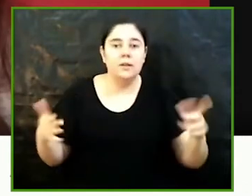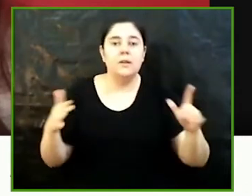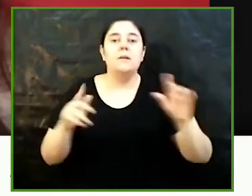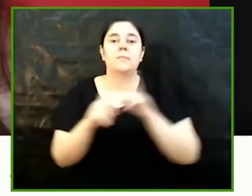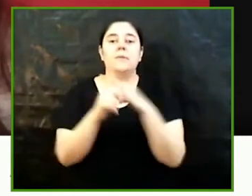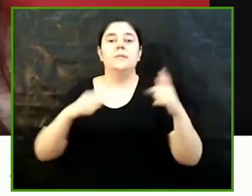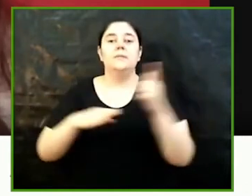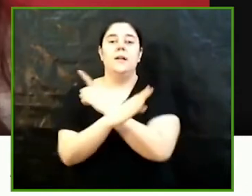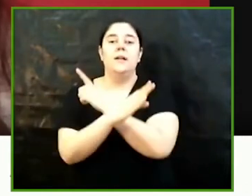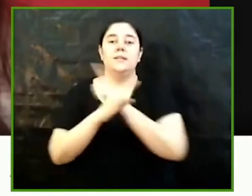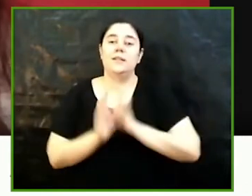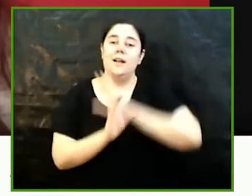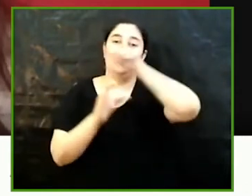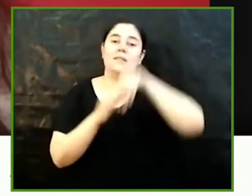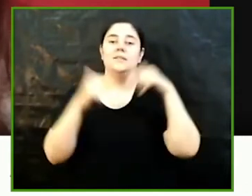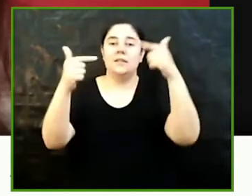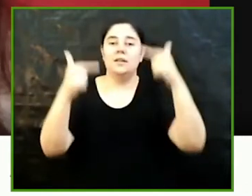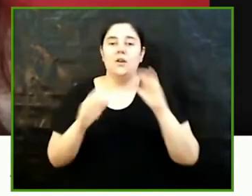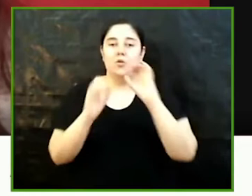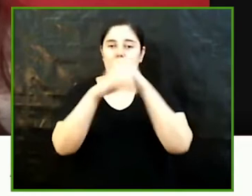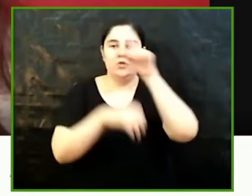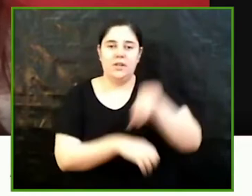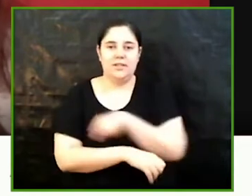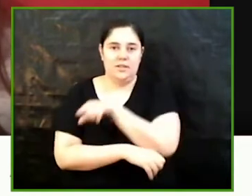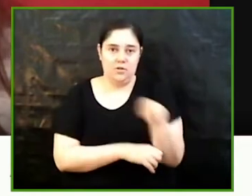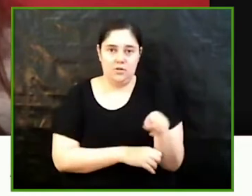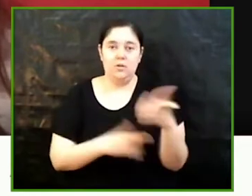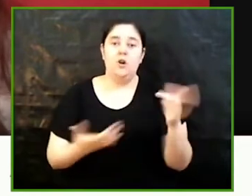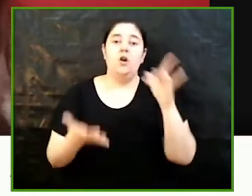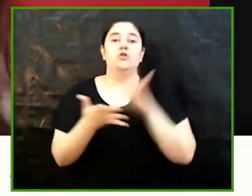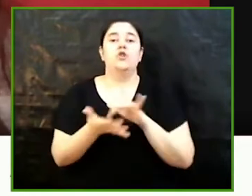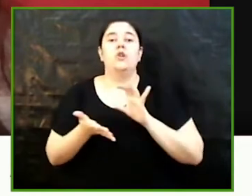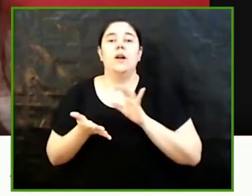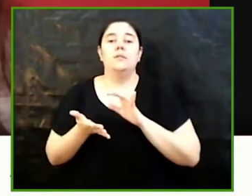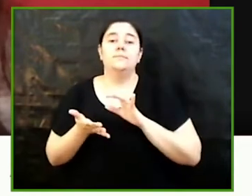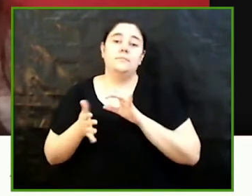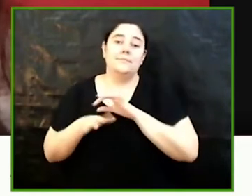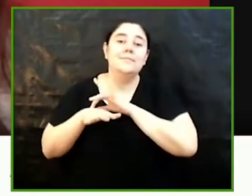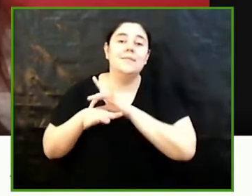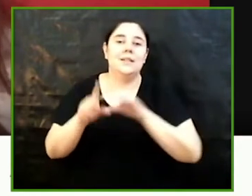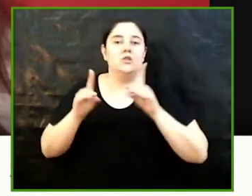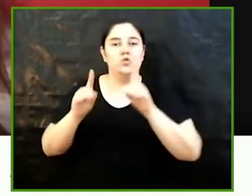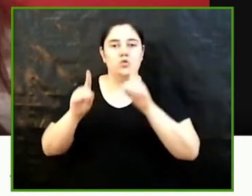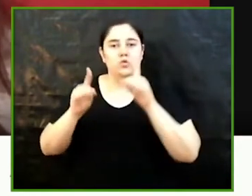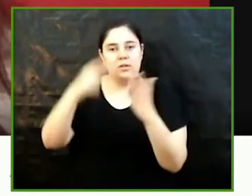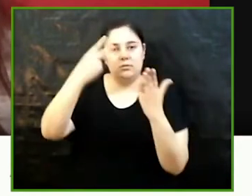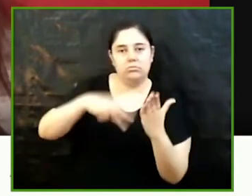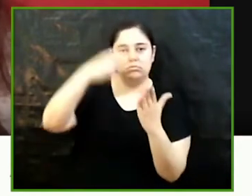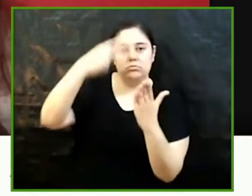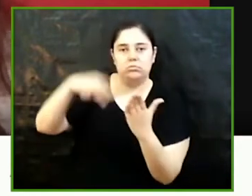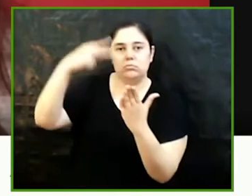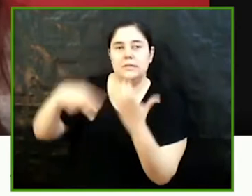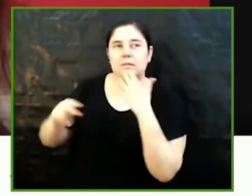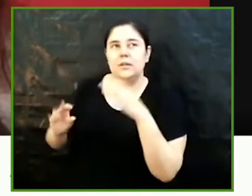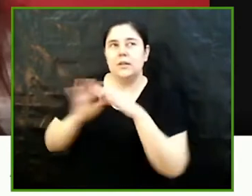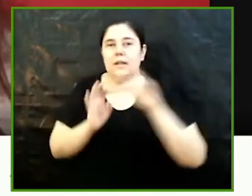en el grau de Biologia i ho fa mitjançant un anàlisi a les guies docents tot seguint el tercer pla d'acció que es va fer